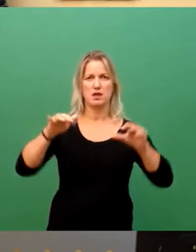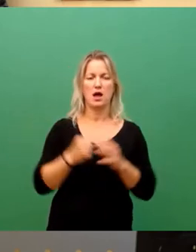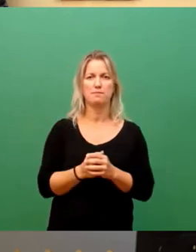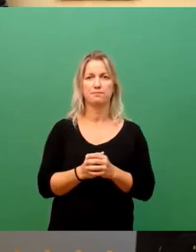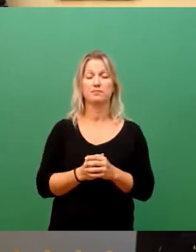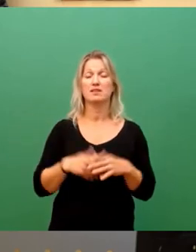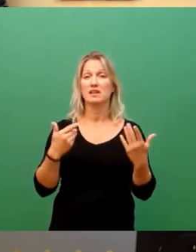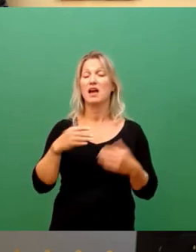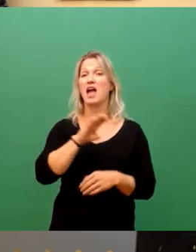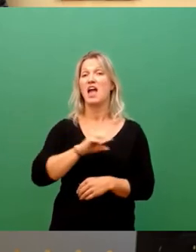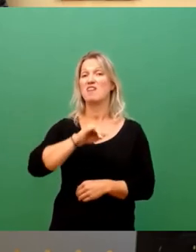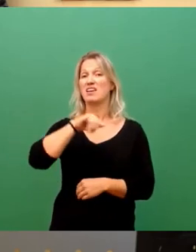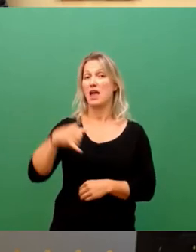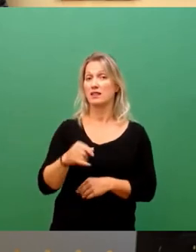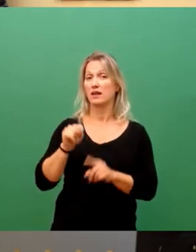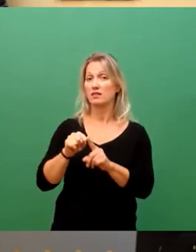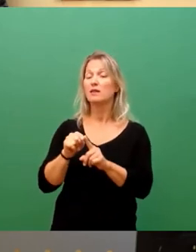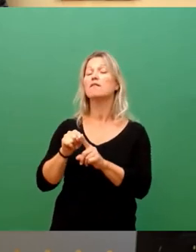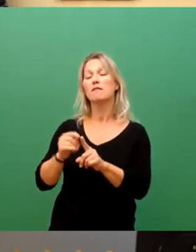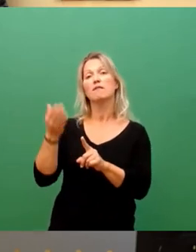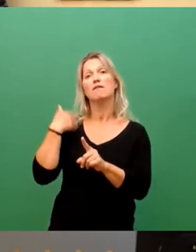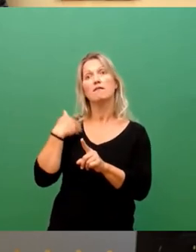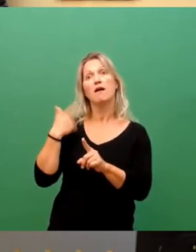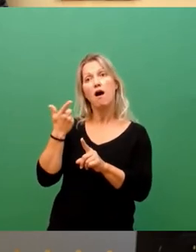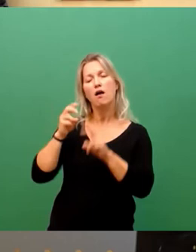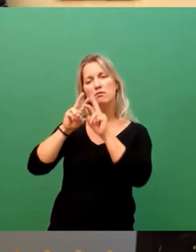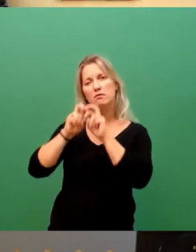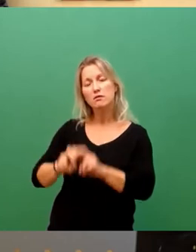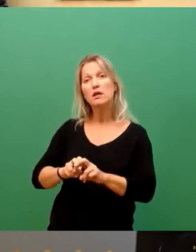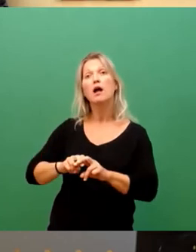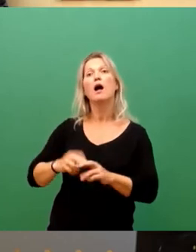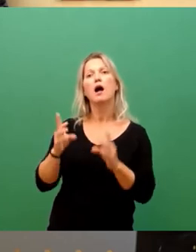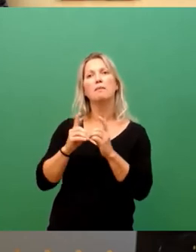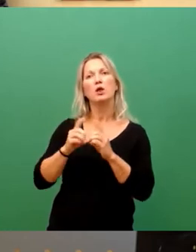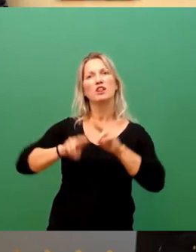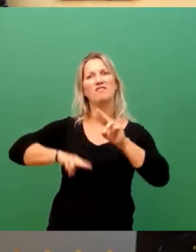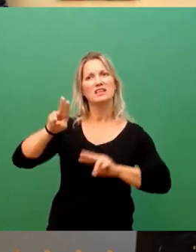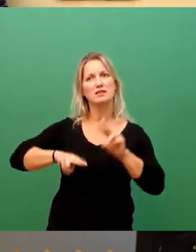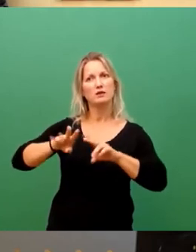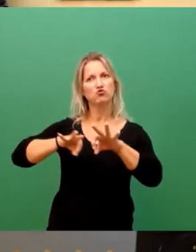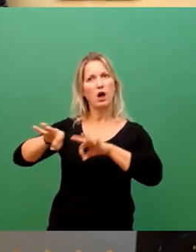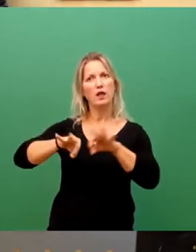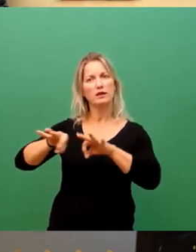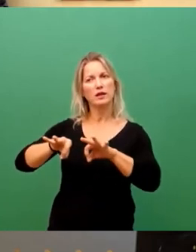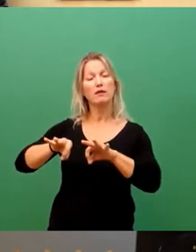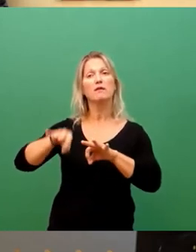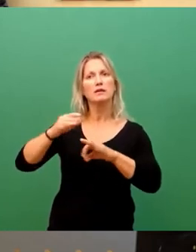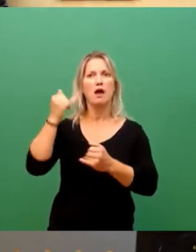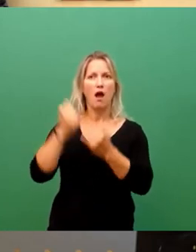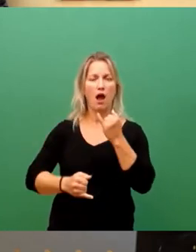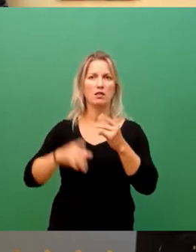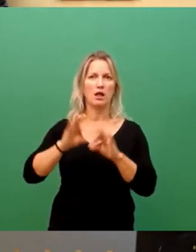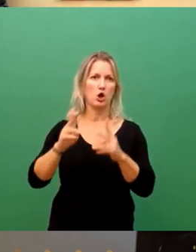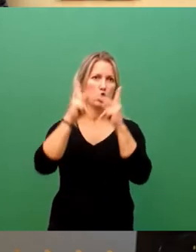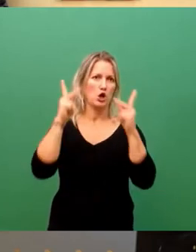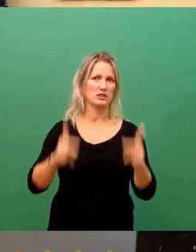Jenigen entwickelten Biodiversitätsstrategie gibt sich die Landeshauptstadt ein durchdachtes, übergreifendes Konzept für den